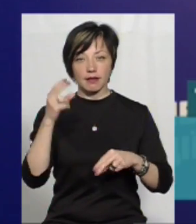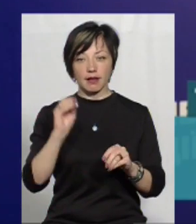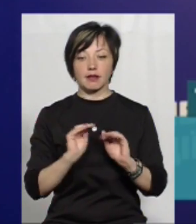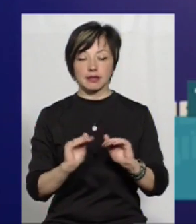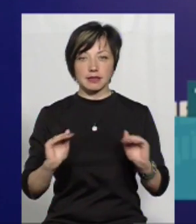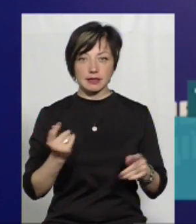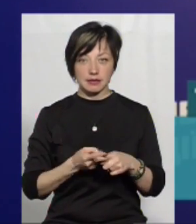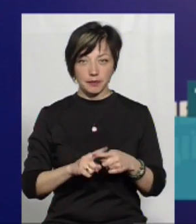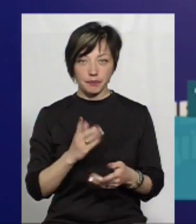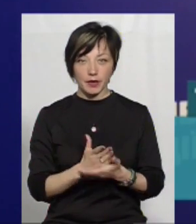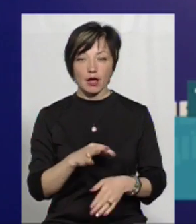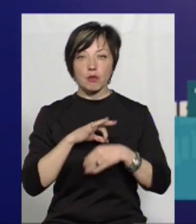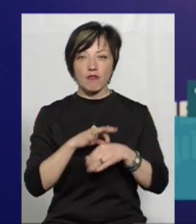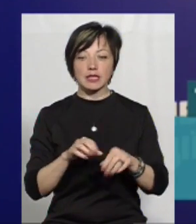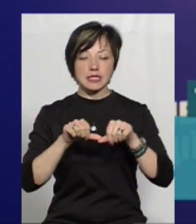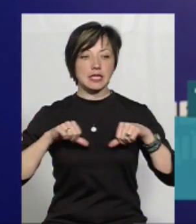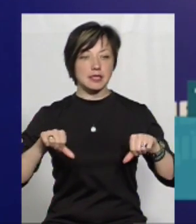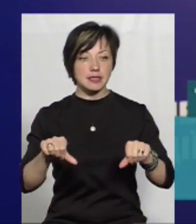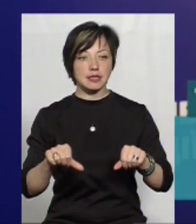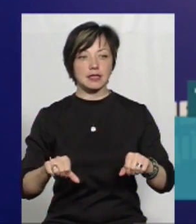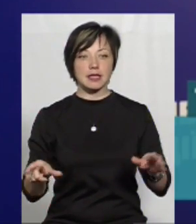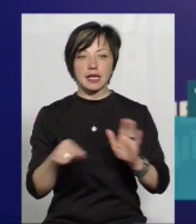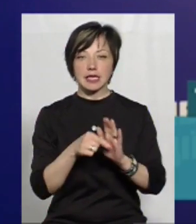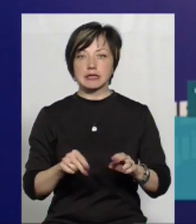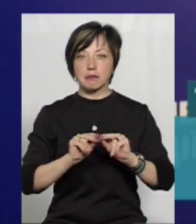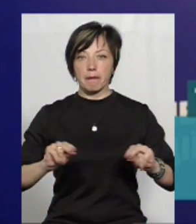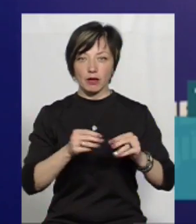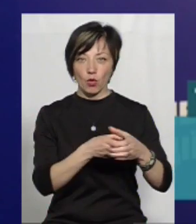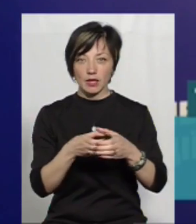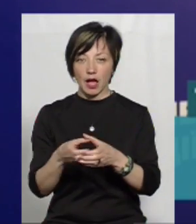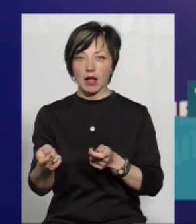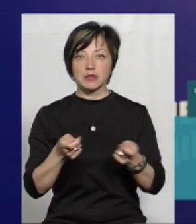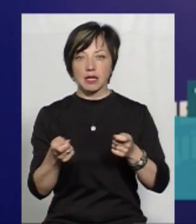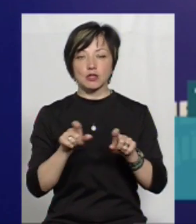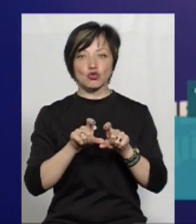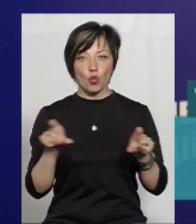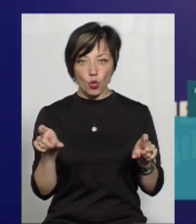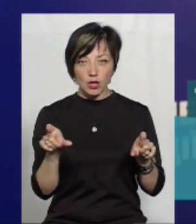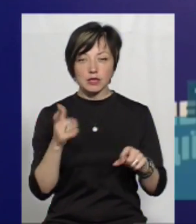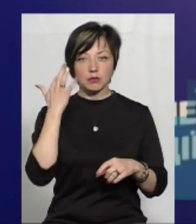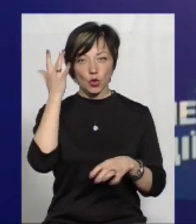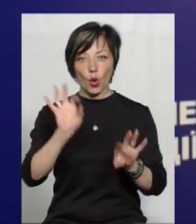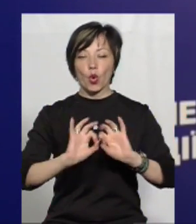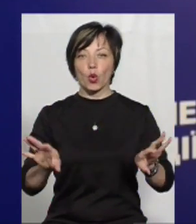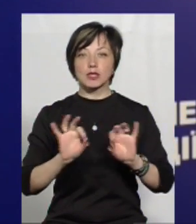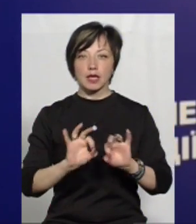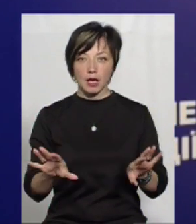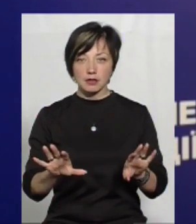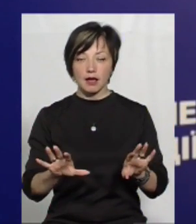дані підлітки, проведено засідання з педколективами, а також адміністраціями школи з метою роз'яснення